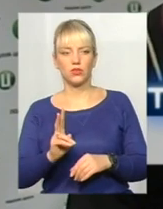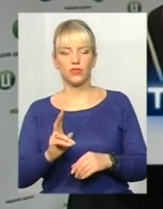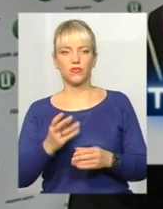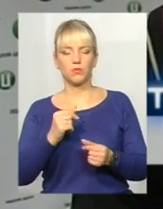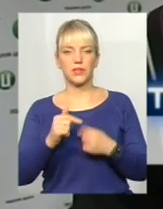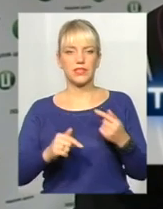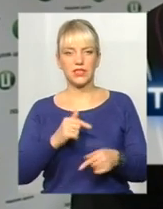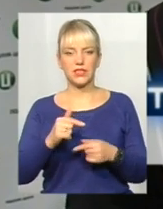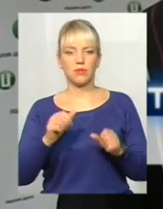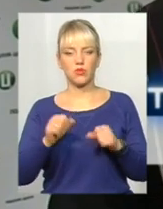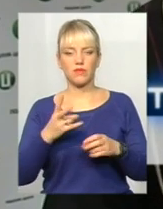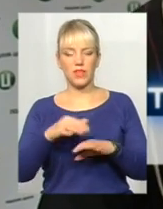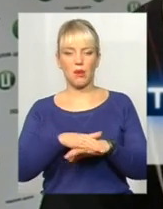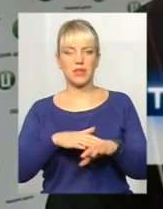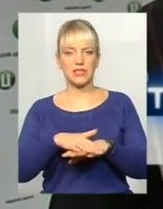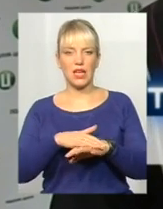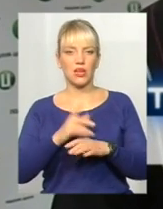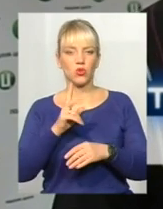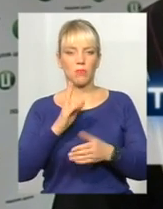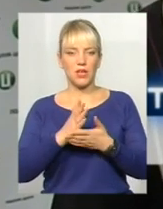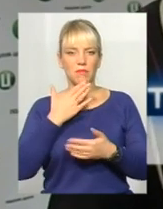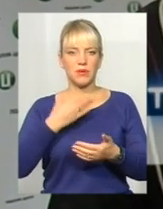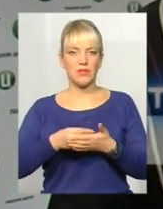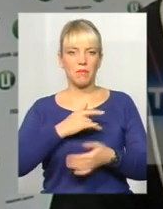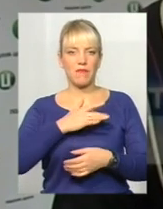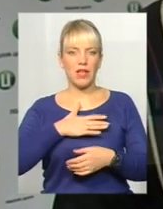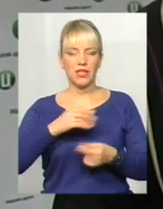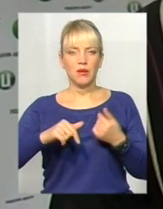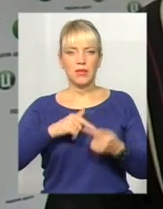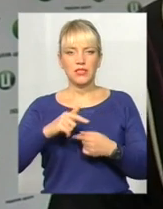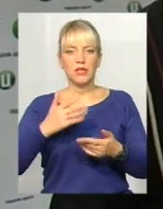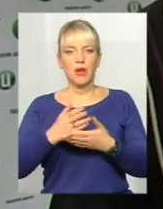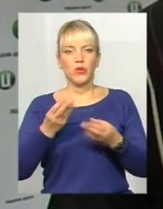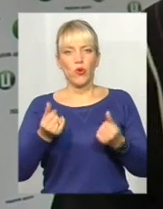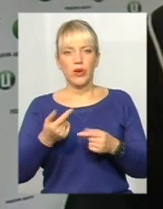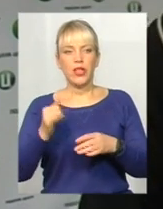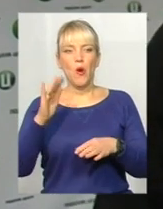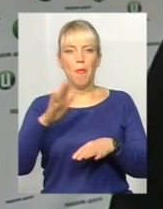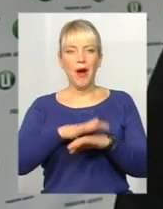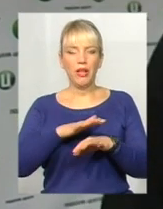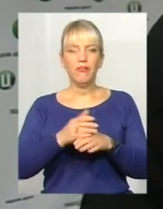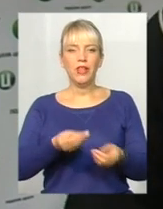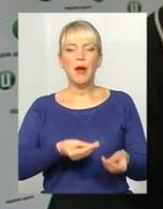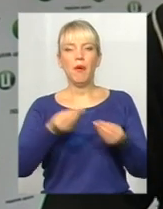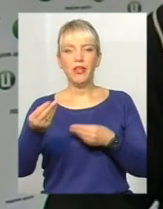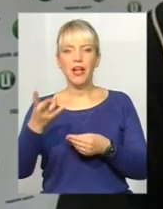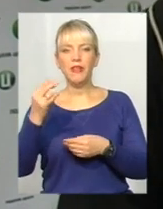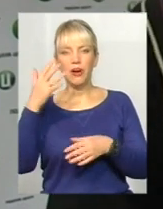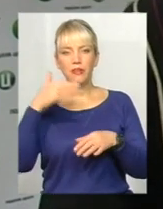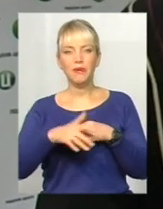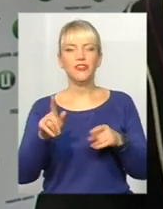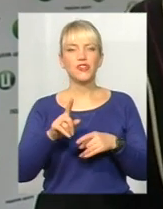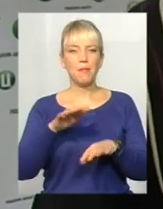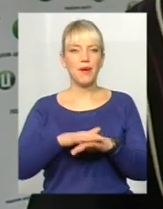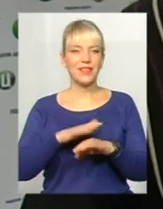бізнесі, можливо, навіть на базарах, мають приватний бізнес, мають кошти, в банк вони понесуть, але розуміють, що часом банк